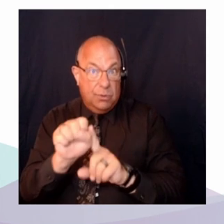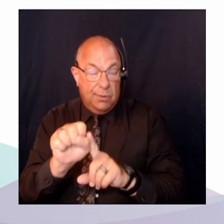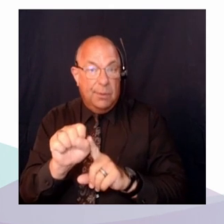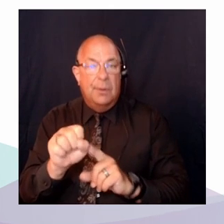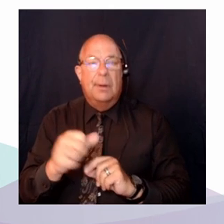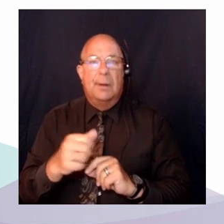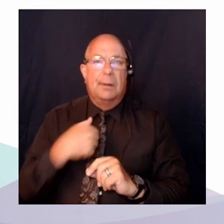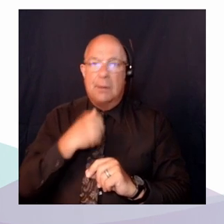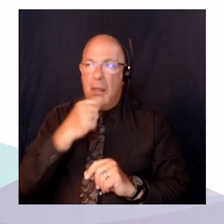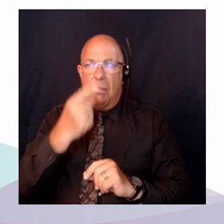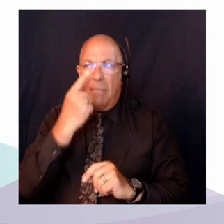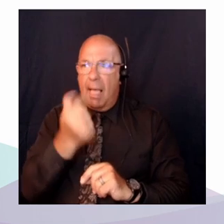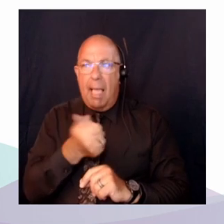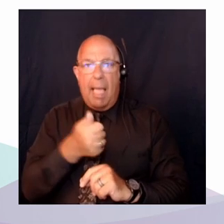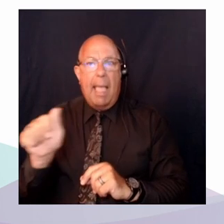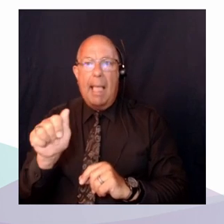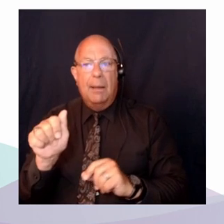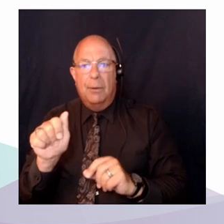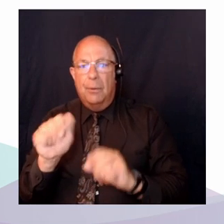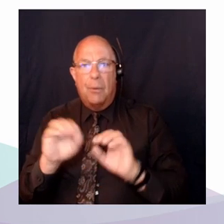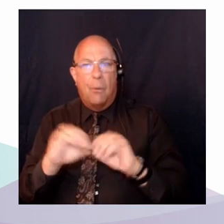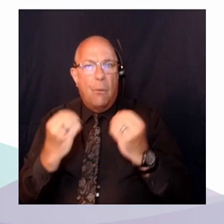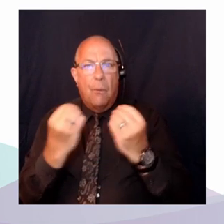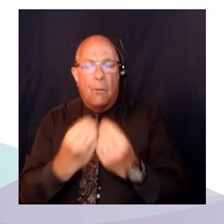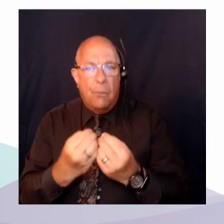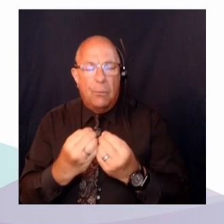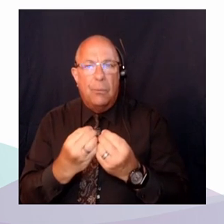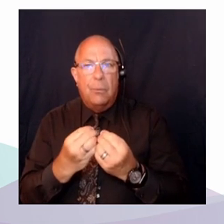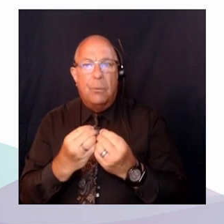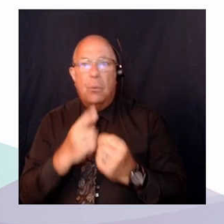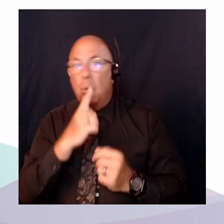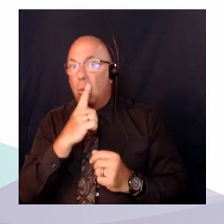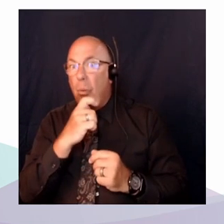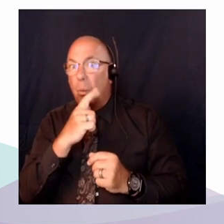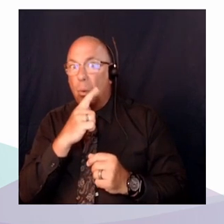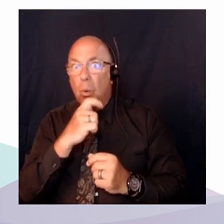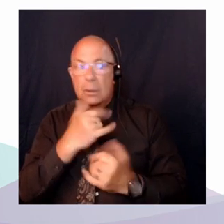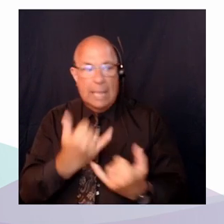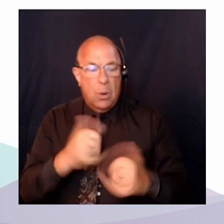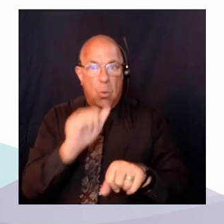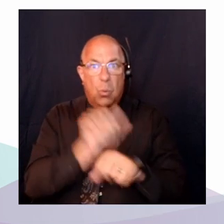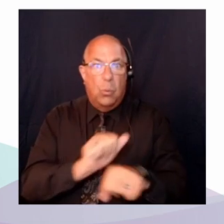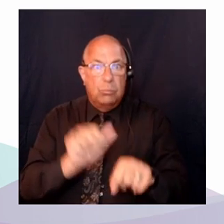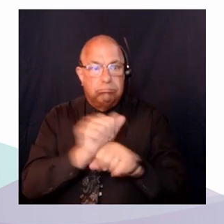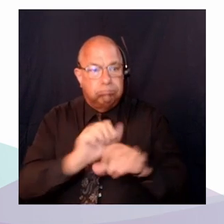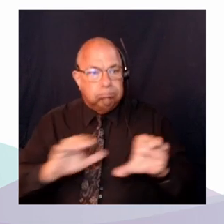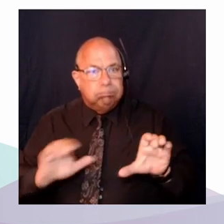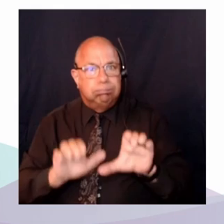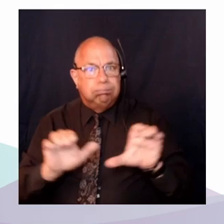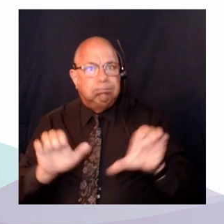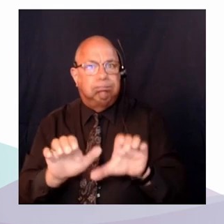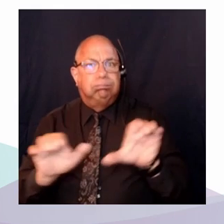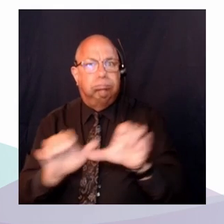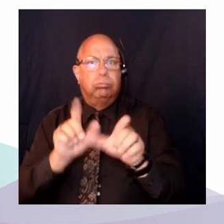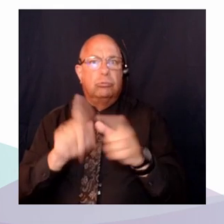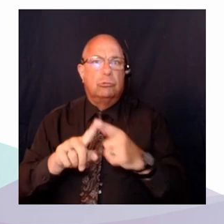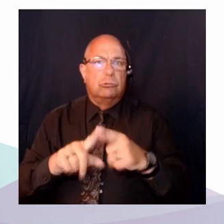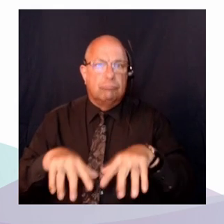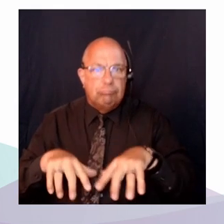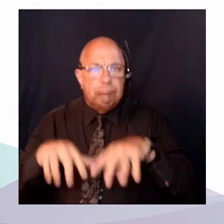encore qui travaille activement à mobiliser les tribunaux judiciaires. Ceci dit,